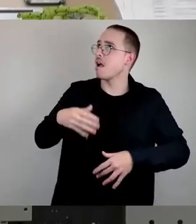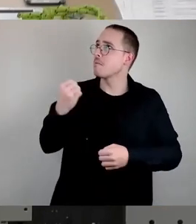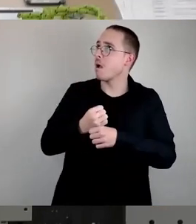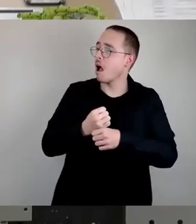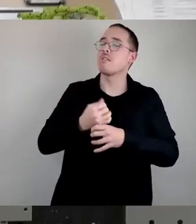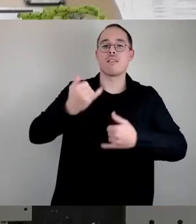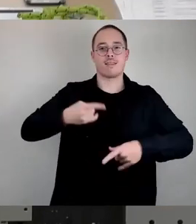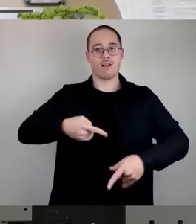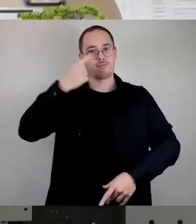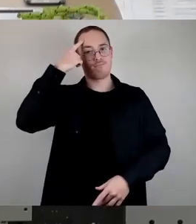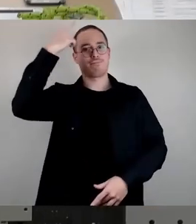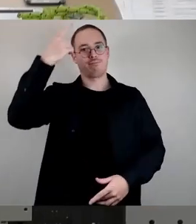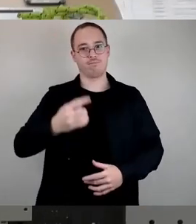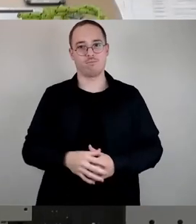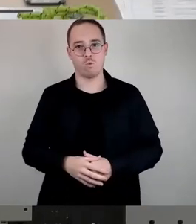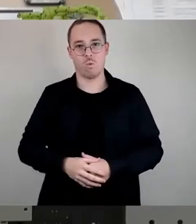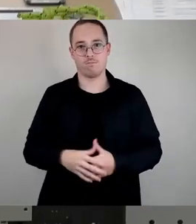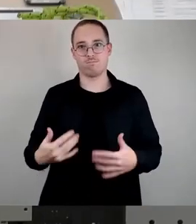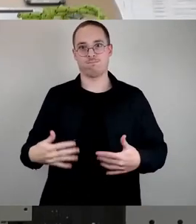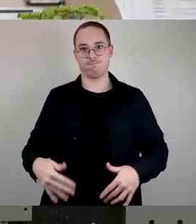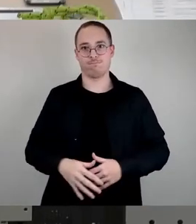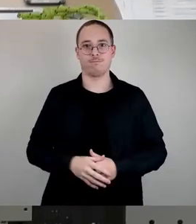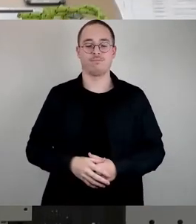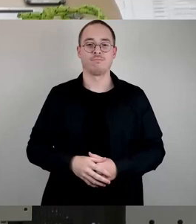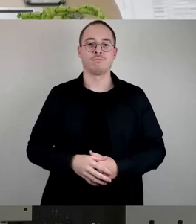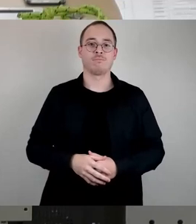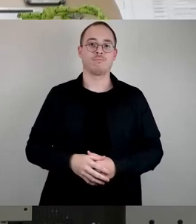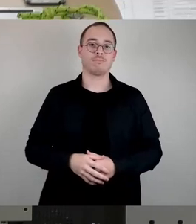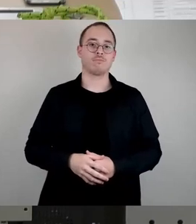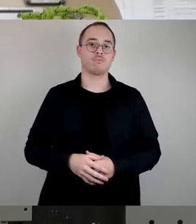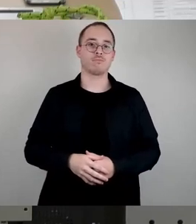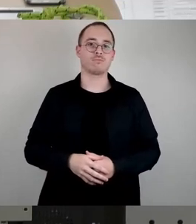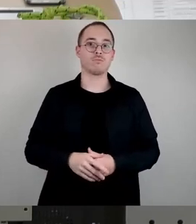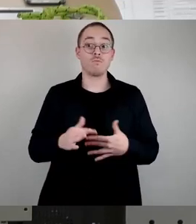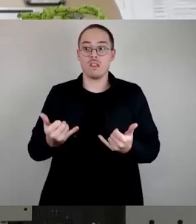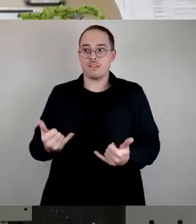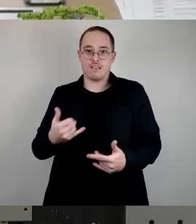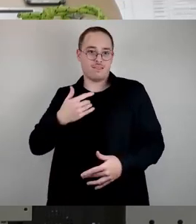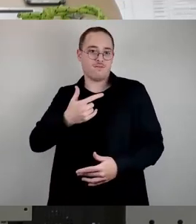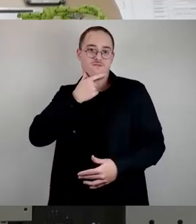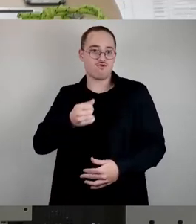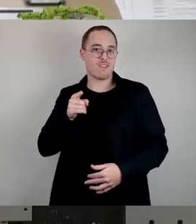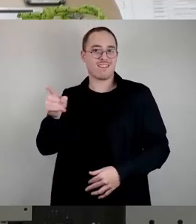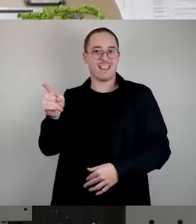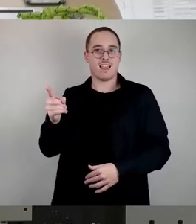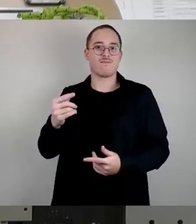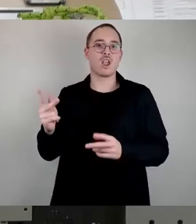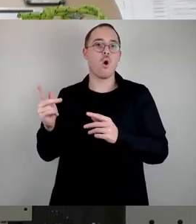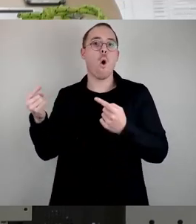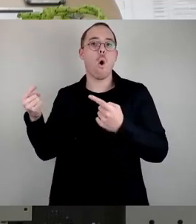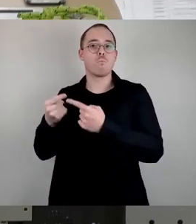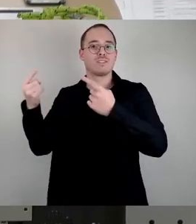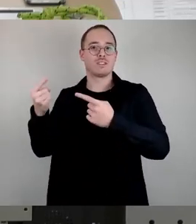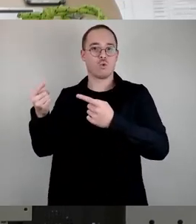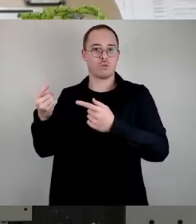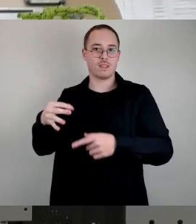handeln, wenn sie das Verbot der einzigen Oppositionspartei fordern, also de facto die Demokratie abschaffen wollen, wie es seinerzeit die Nationalsozialisten taten,